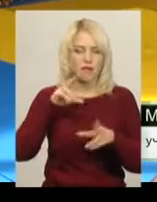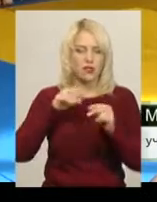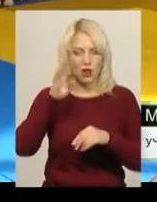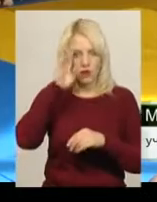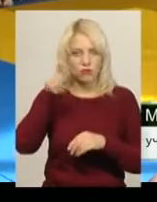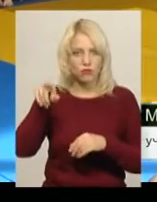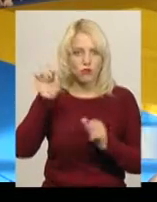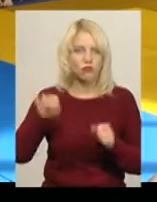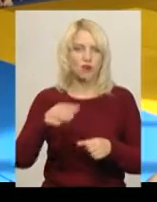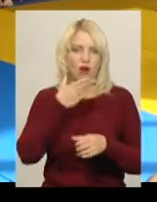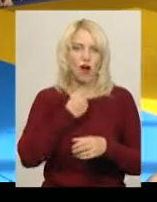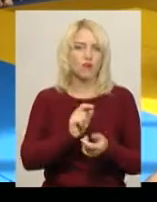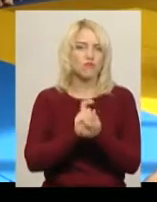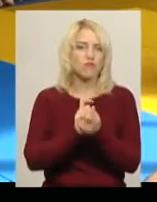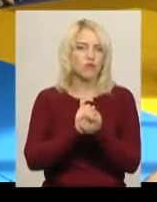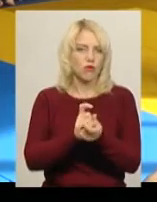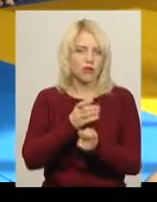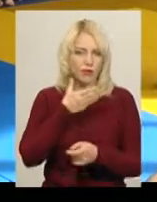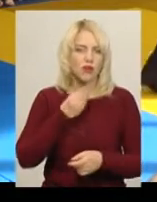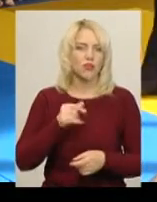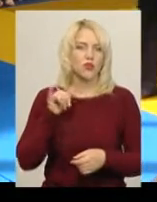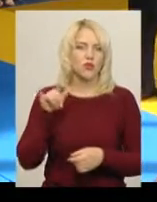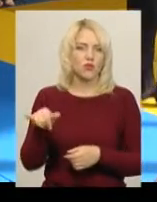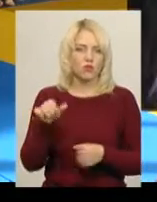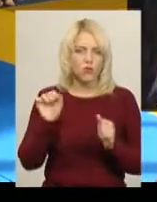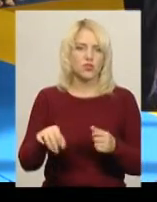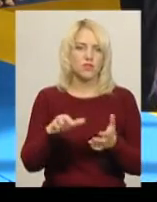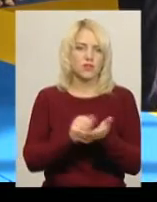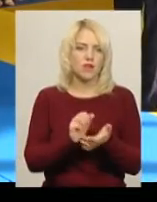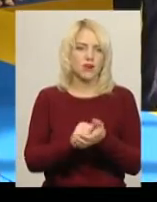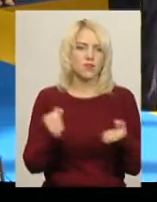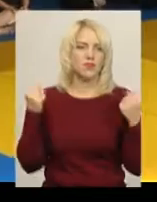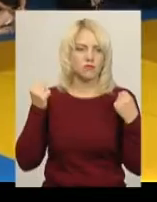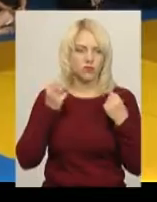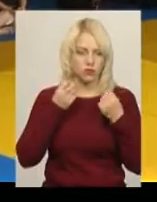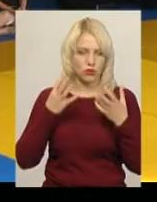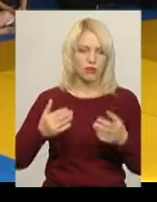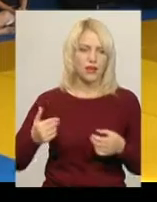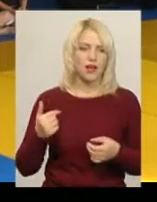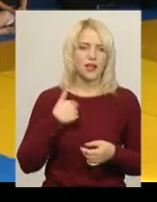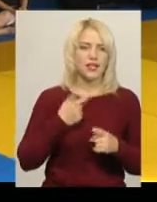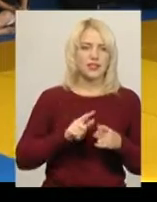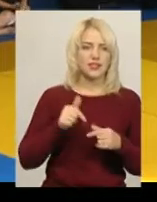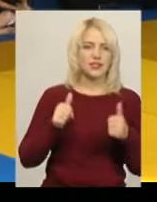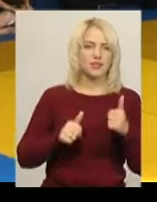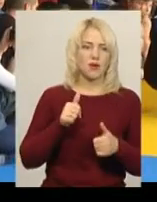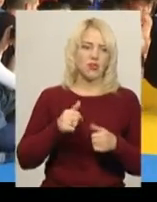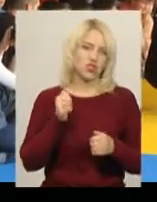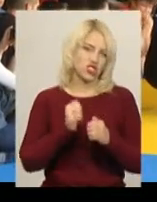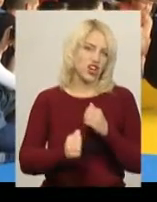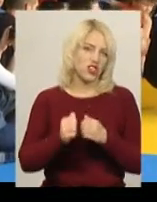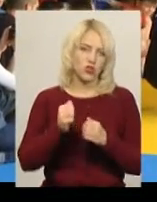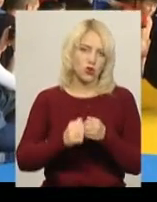гарно бореться і він може займатися спортом добре Я на таких змаганнях часто перемагаю